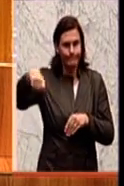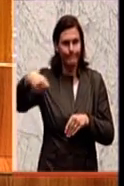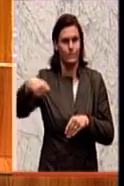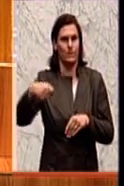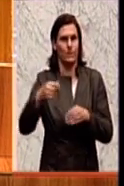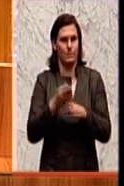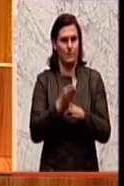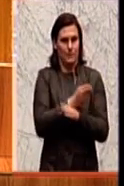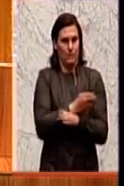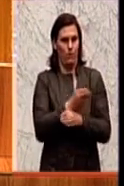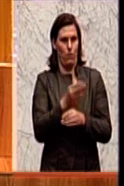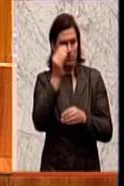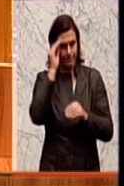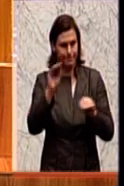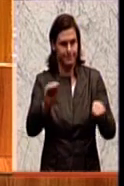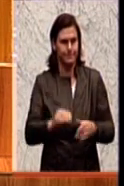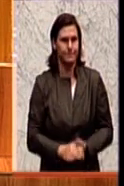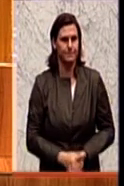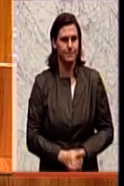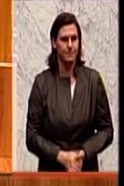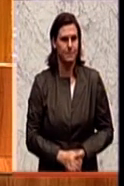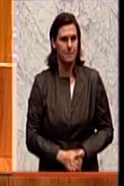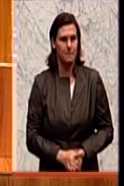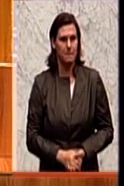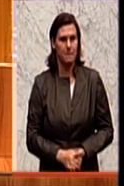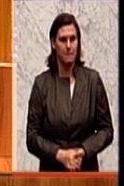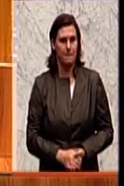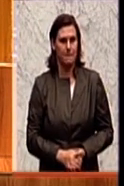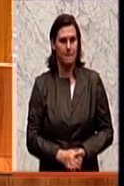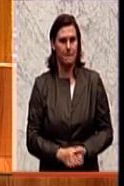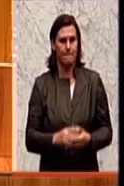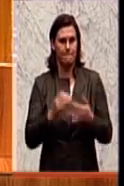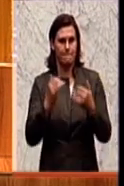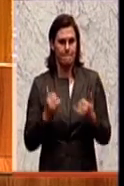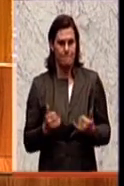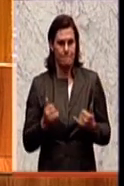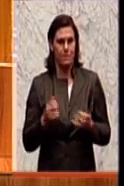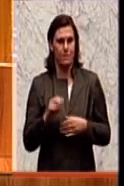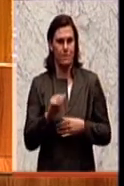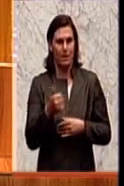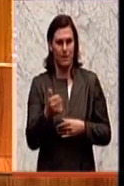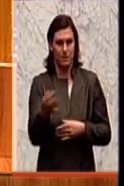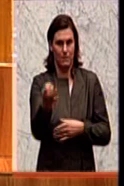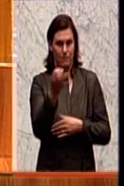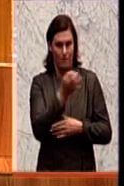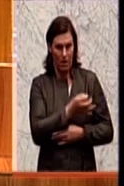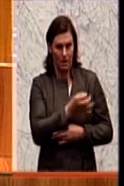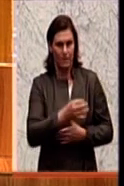vorher hinweisen. Wir gelangen daher nun zur ersten Anfrage